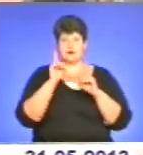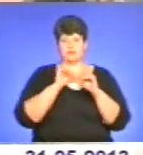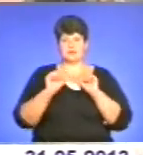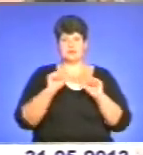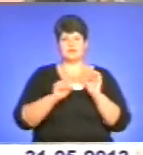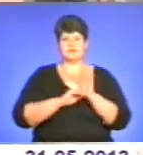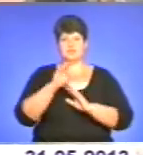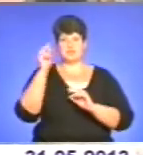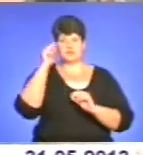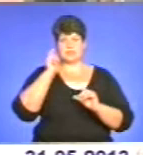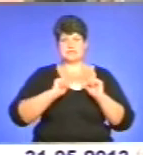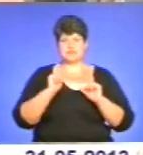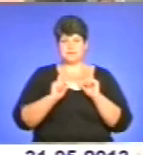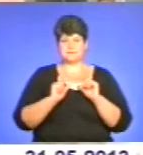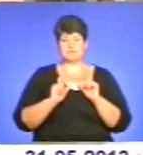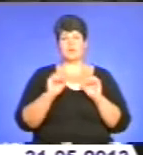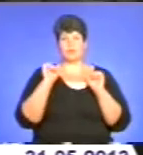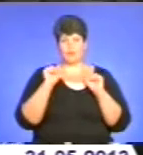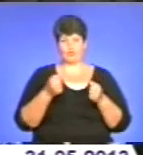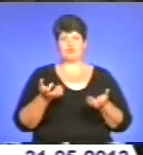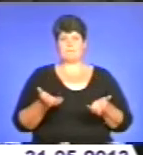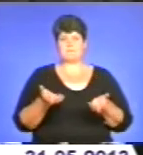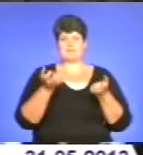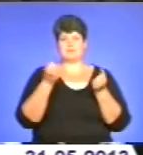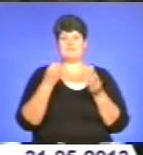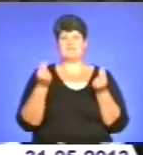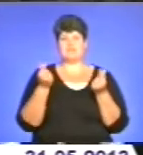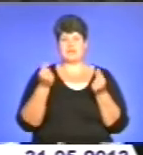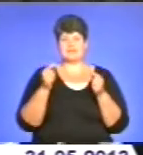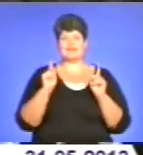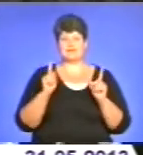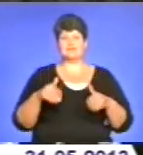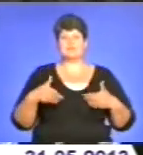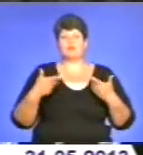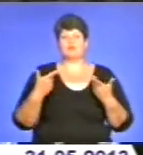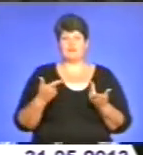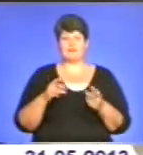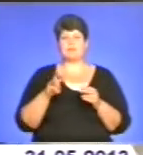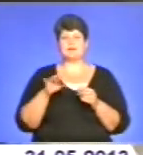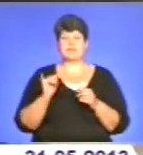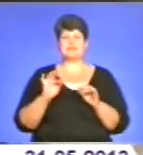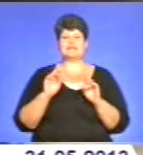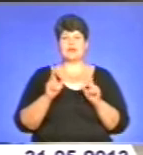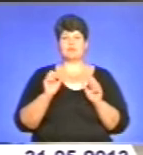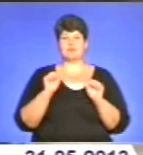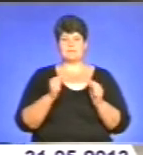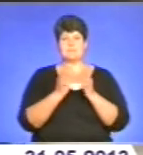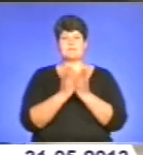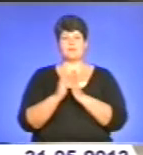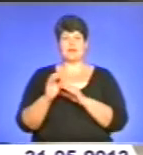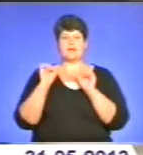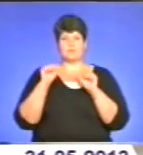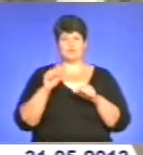Ректори готові підтримати фінансово зведення приміщення і навіть запропонували механізм, завдяки якому бібліотека може бути